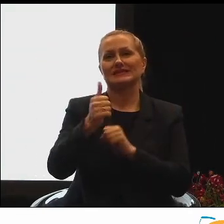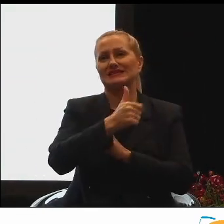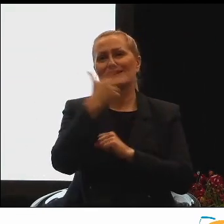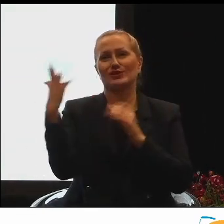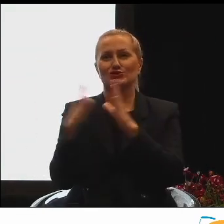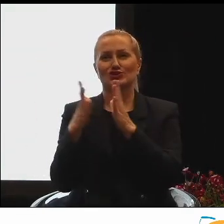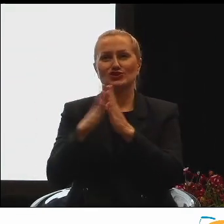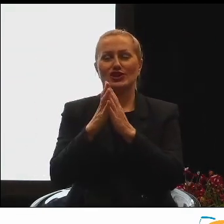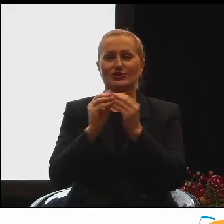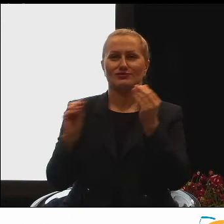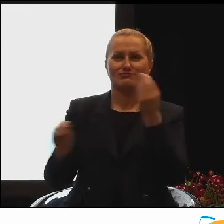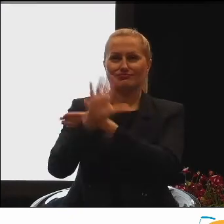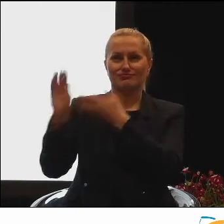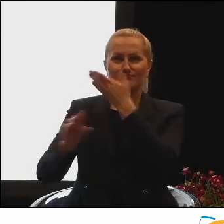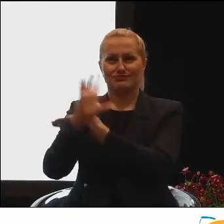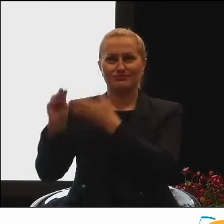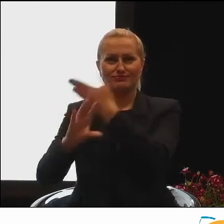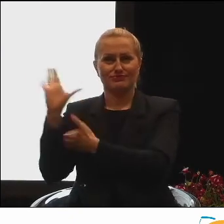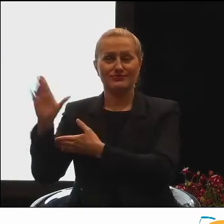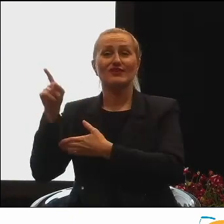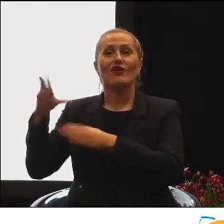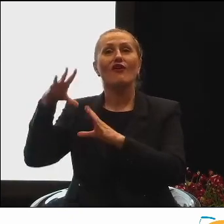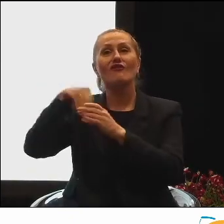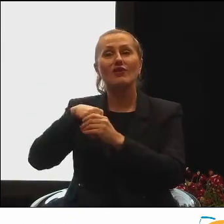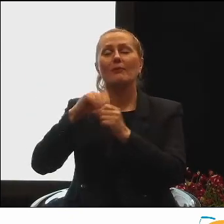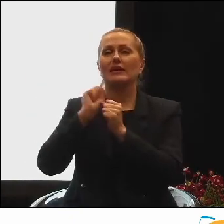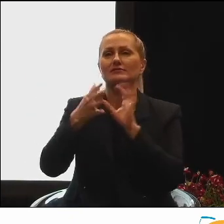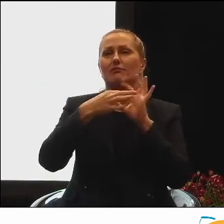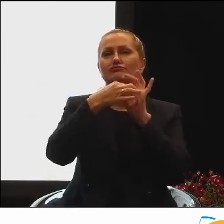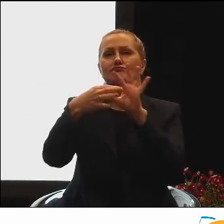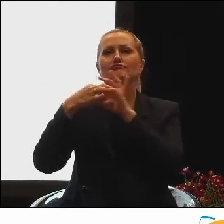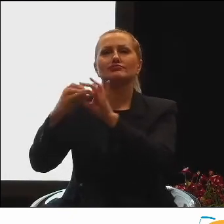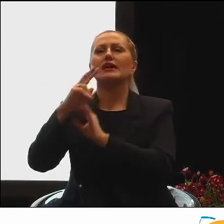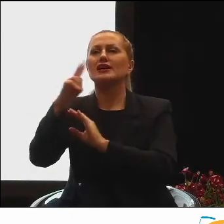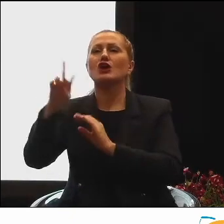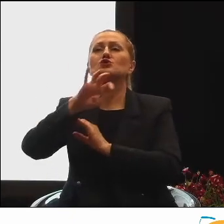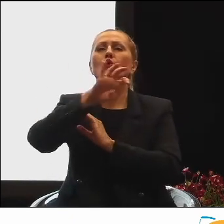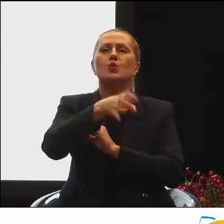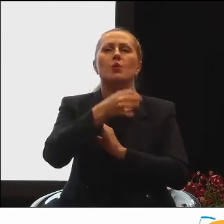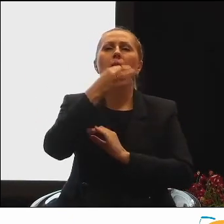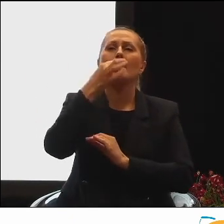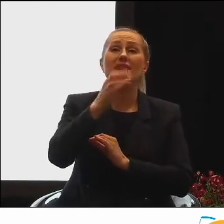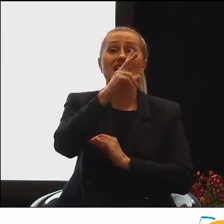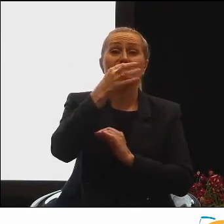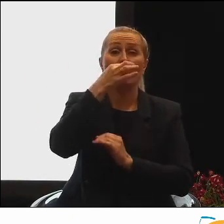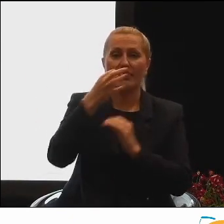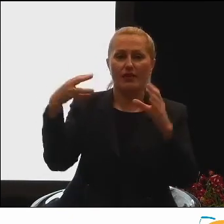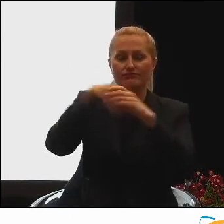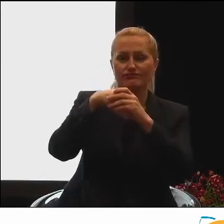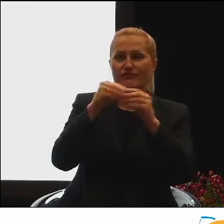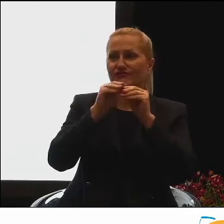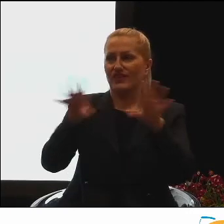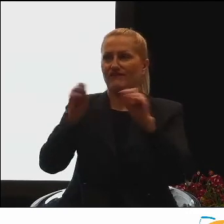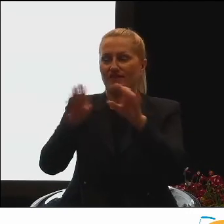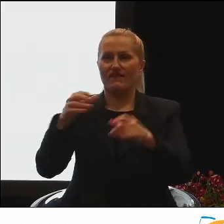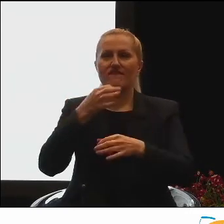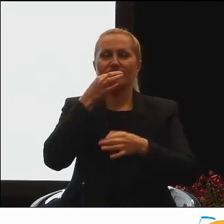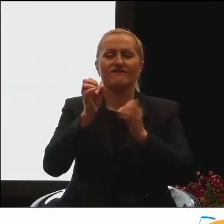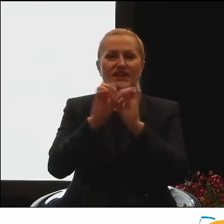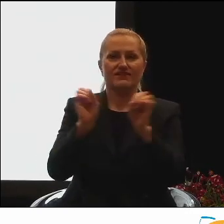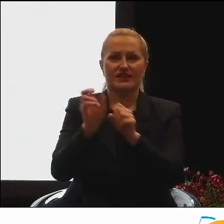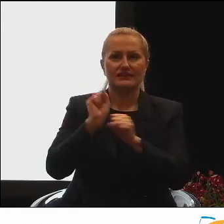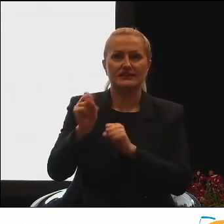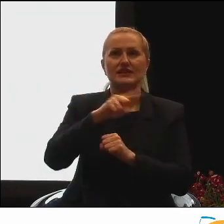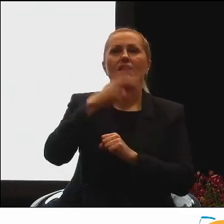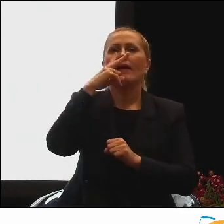dziesięciu slajdów, w którym jest odniesienie do każdej grupy pytań, do każdego pytania, w którym widzą, jak